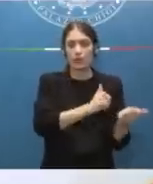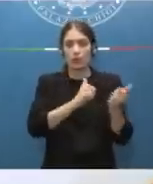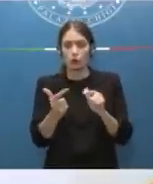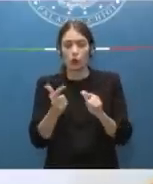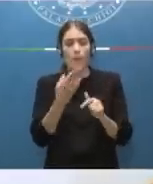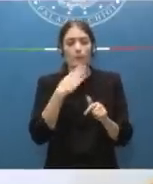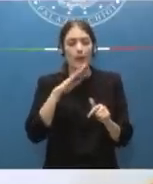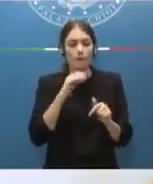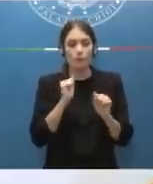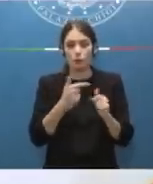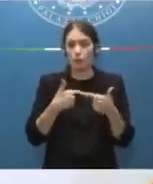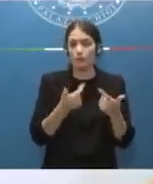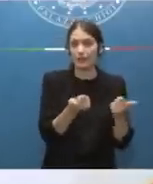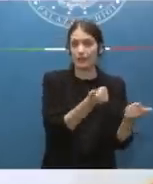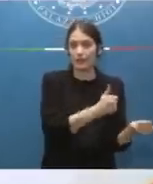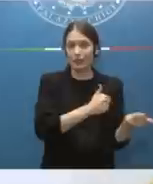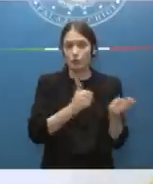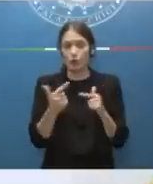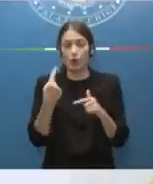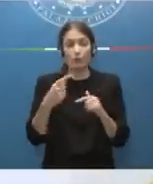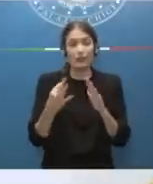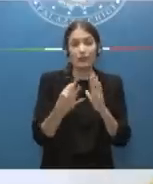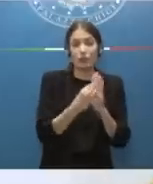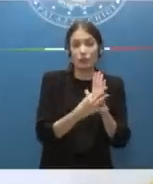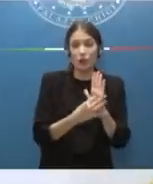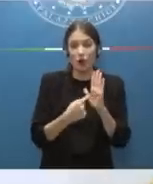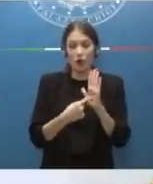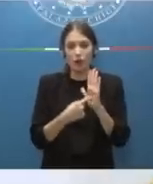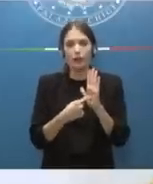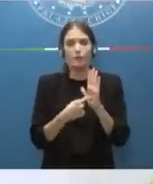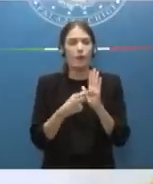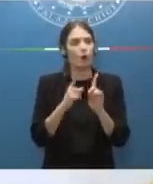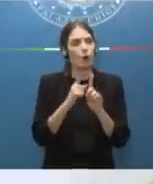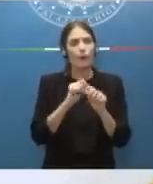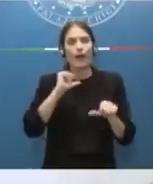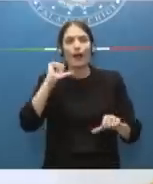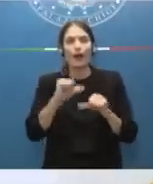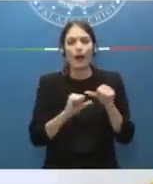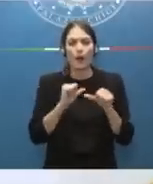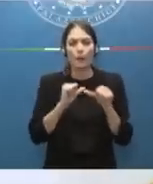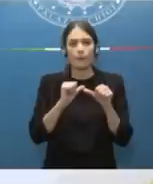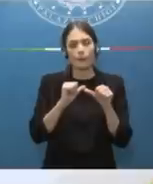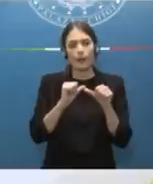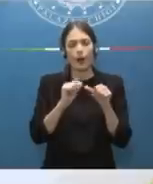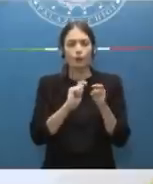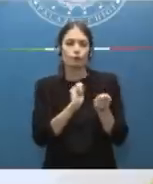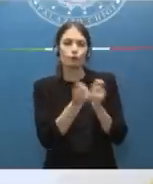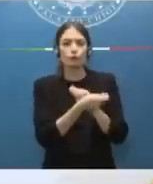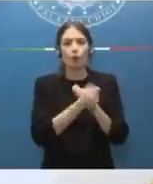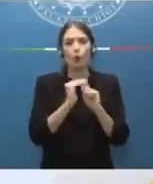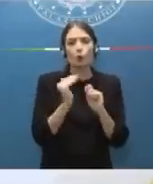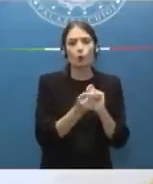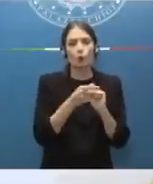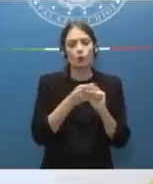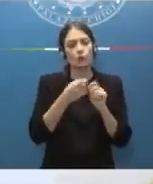benefici la norma non compromette e ci tengo a dirlo minimamente la sicurezza